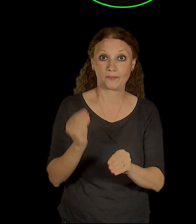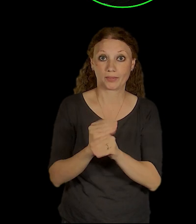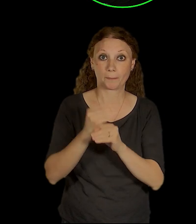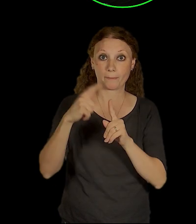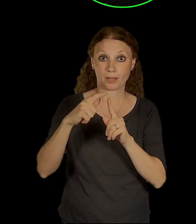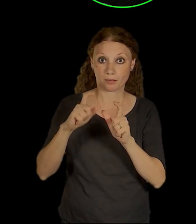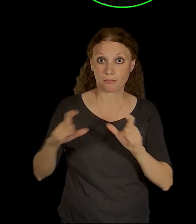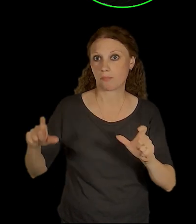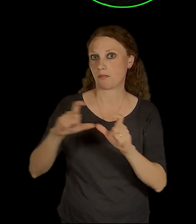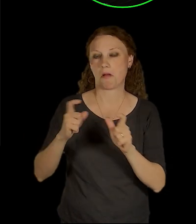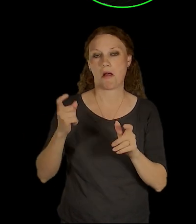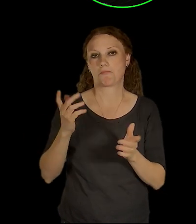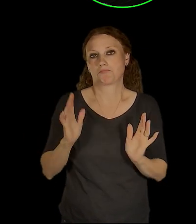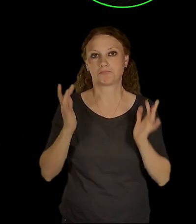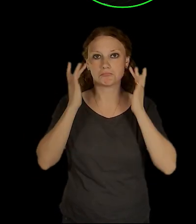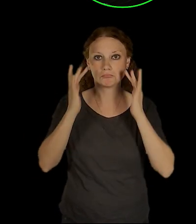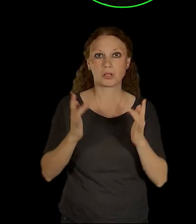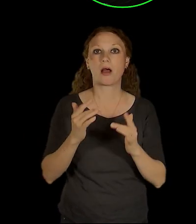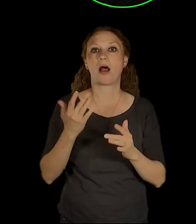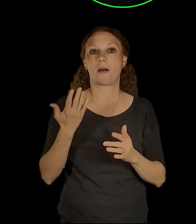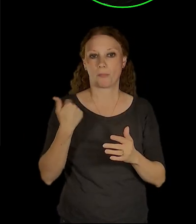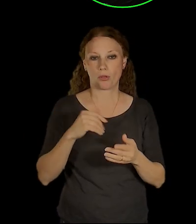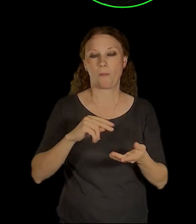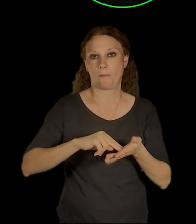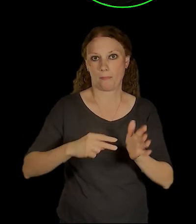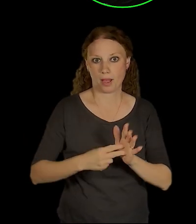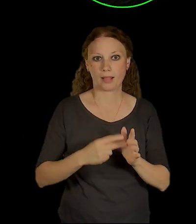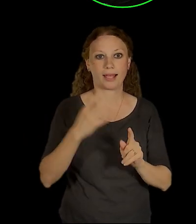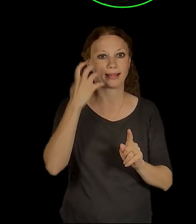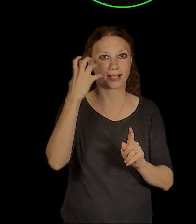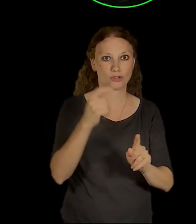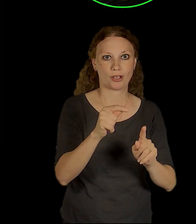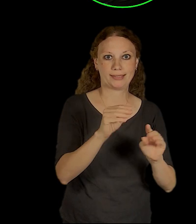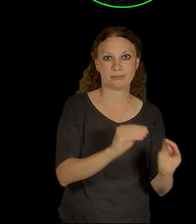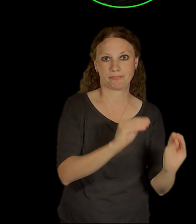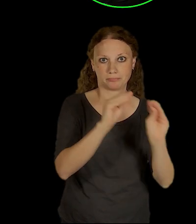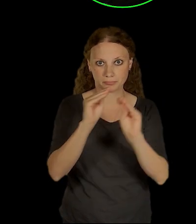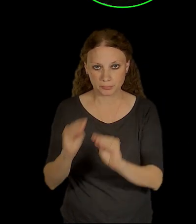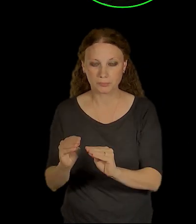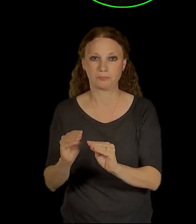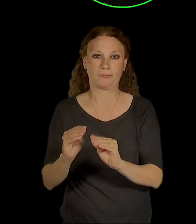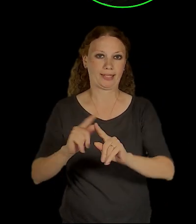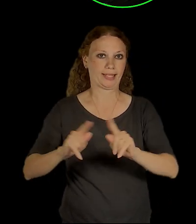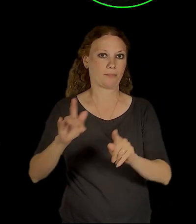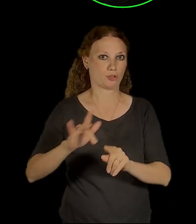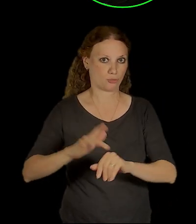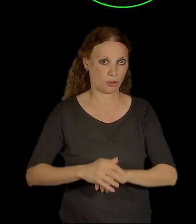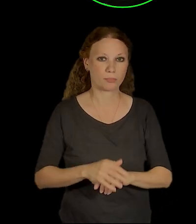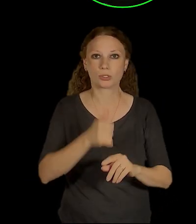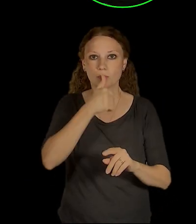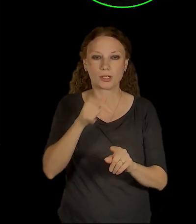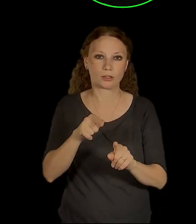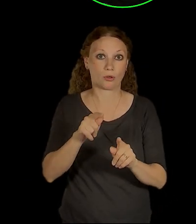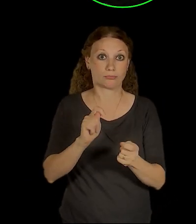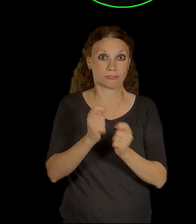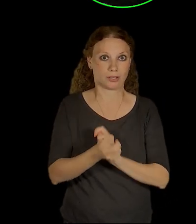autobusák přemístěný s knížecí mezi kolejiště a do Břízkou ulici. Tak to byl jediný prvek a říkali jsme